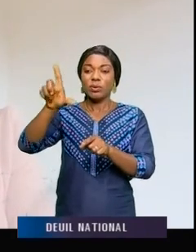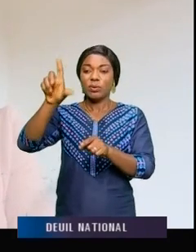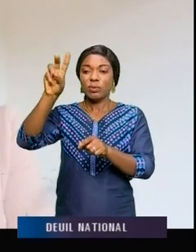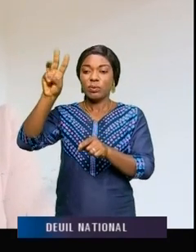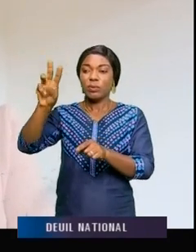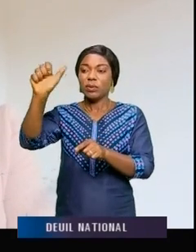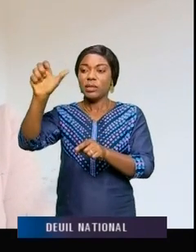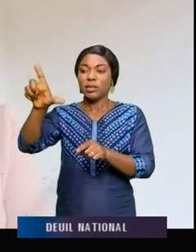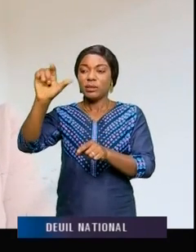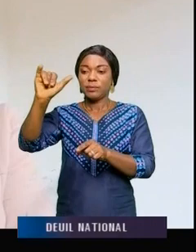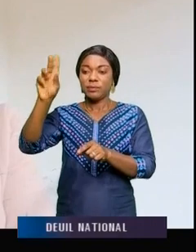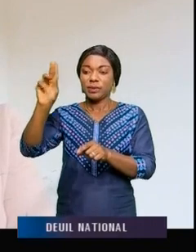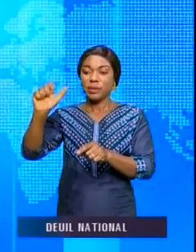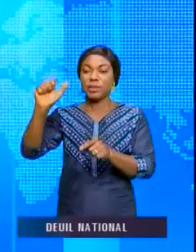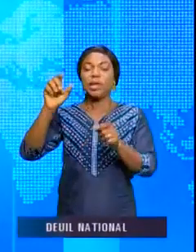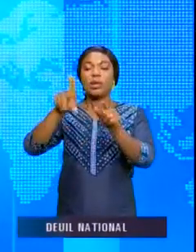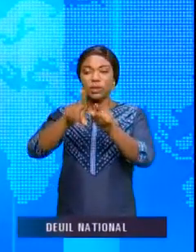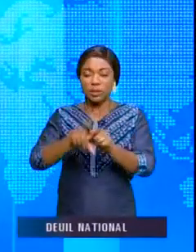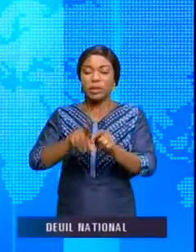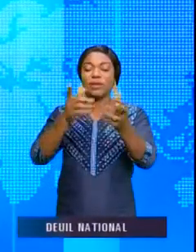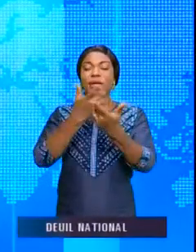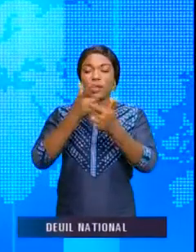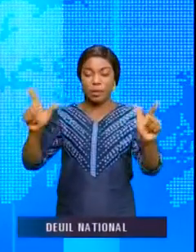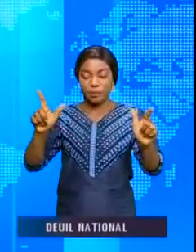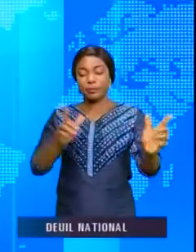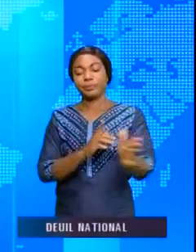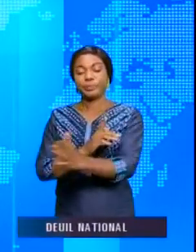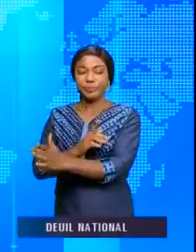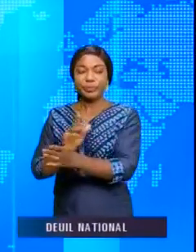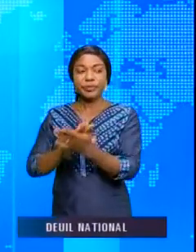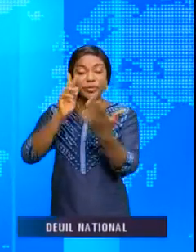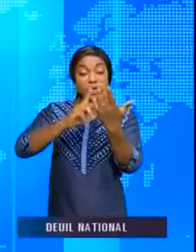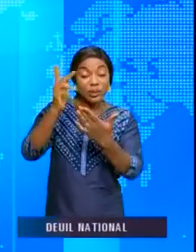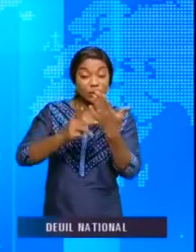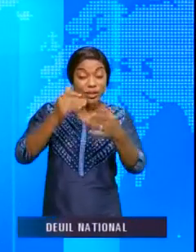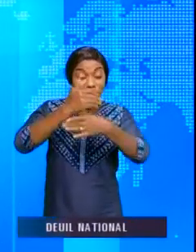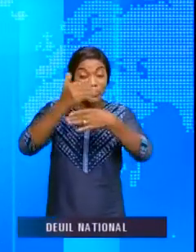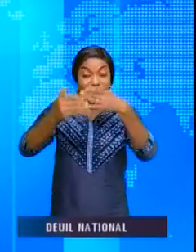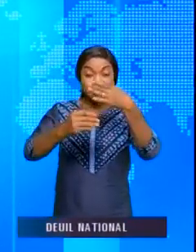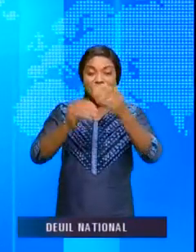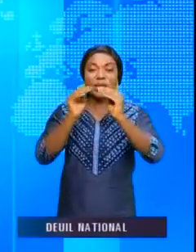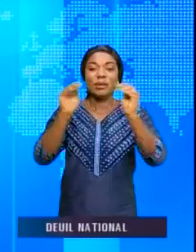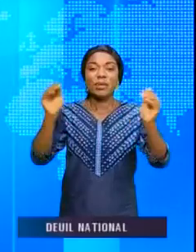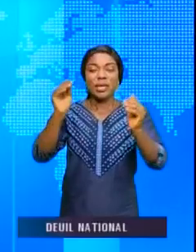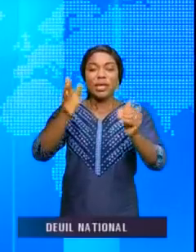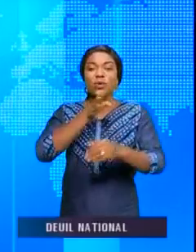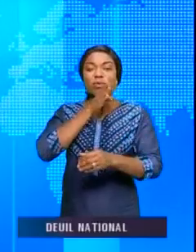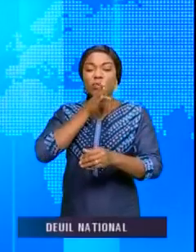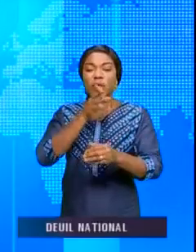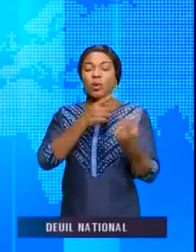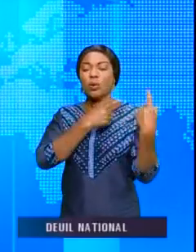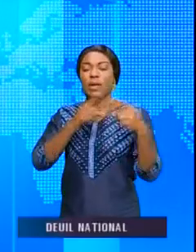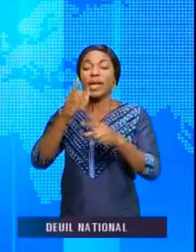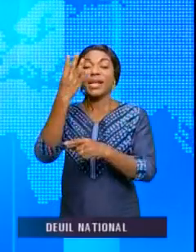facilitera l'exécution. Voilà, c'était plutôt le projet de construction de la paix d'une durée de 4 ans,